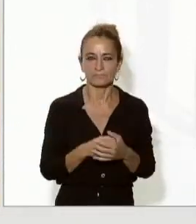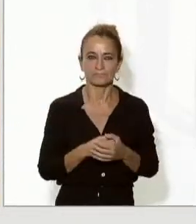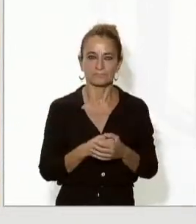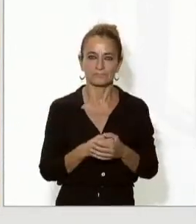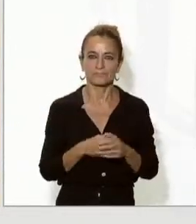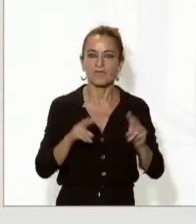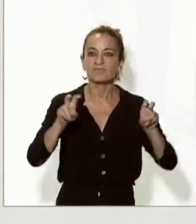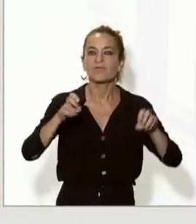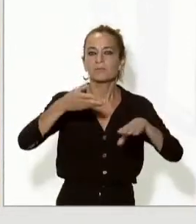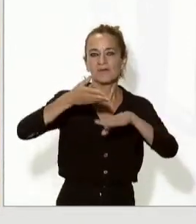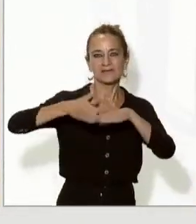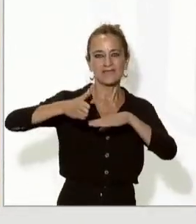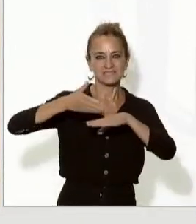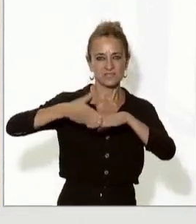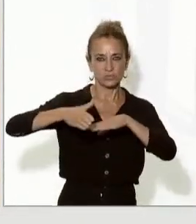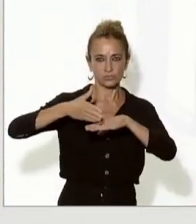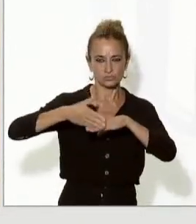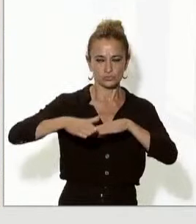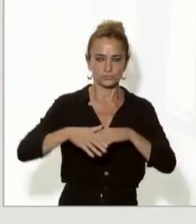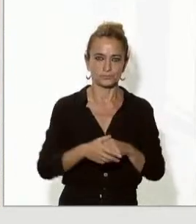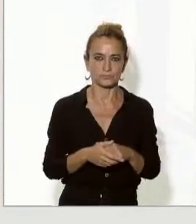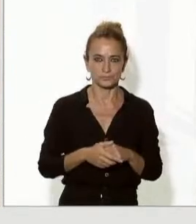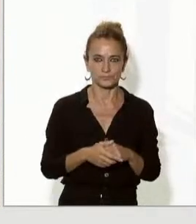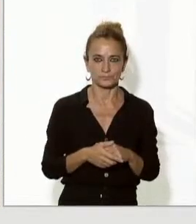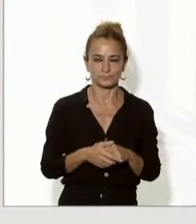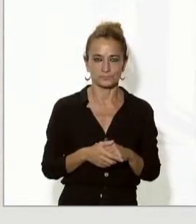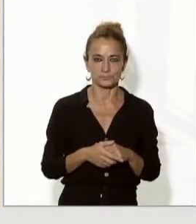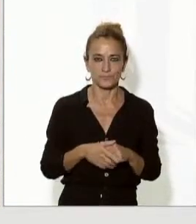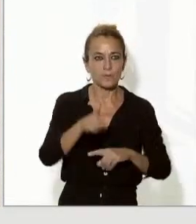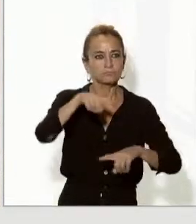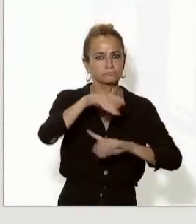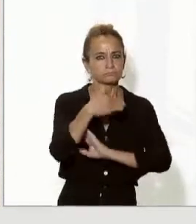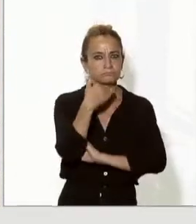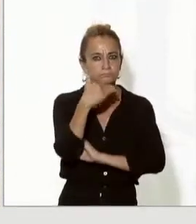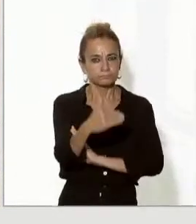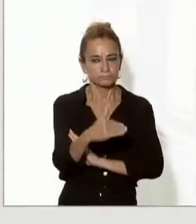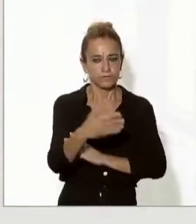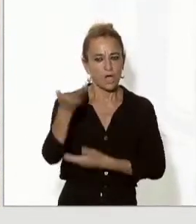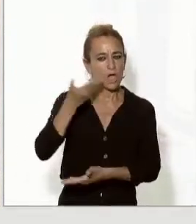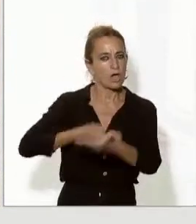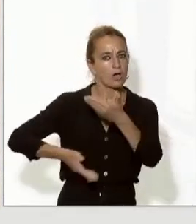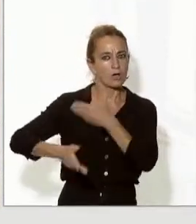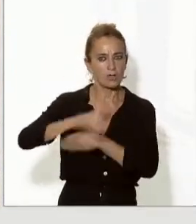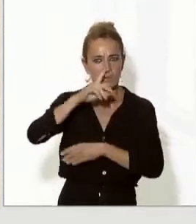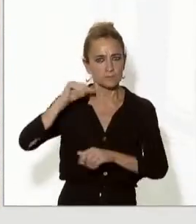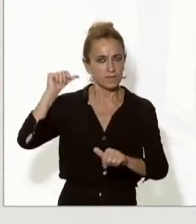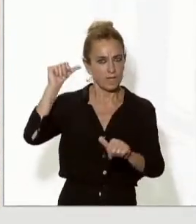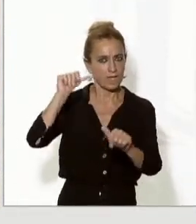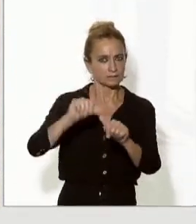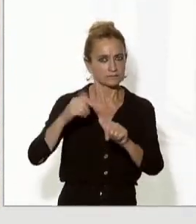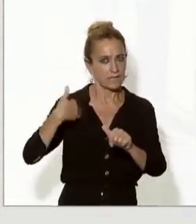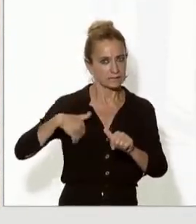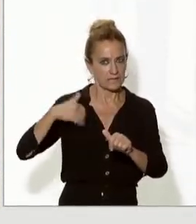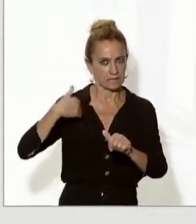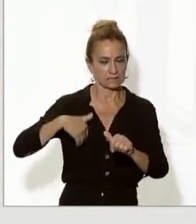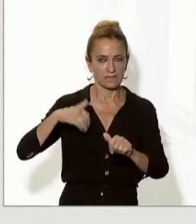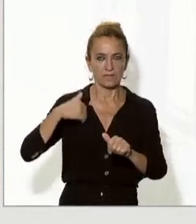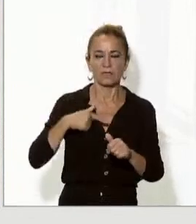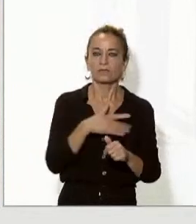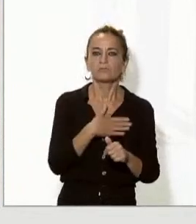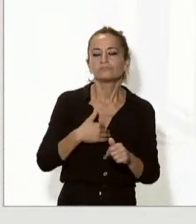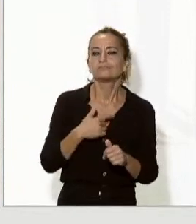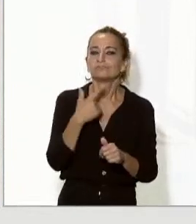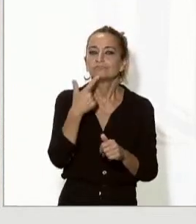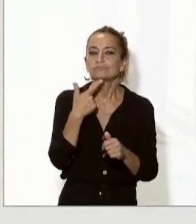residus, saben que en aquest sentit hi una col·laboració que s'està duent a terme des de fa molts anys, d'un costat i l'altre de la frontera, per tant aquí també es tracta de com